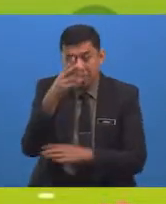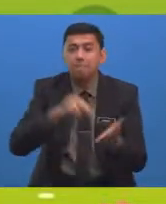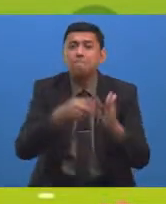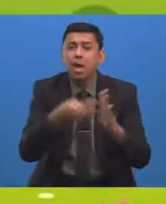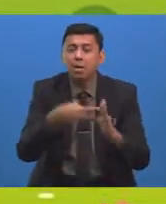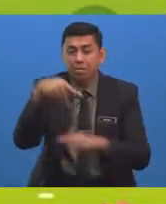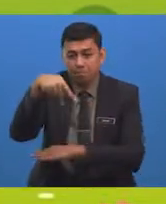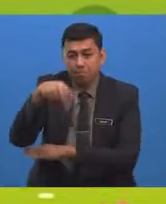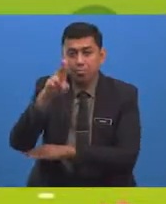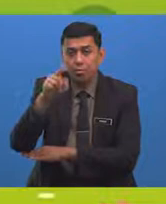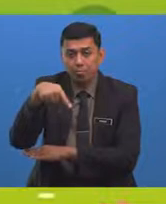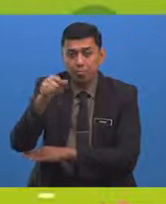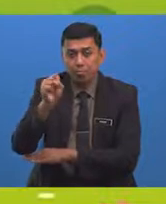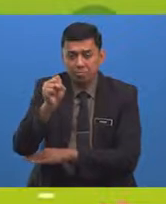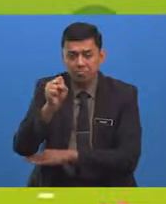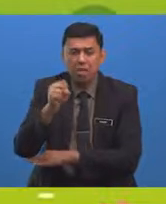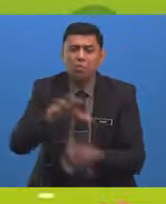maksud kepupusan?